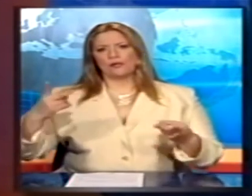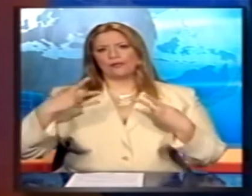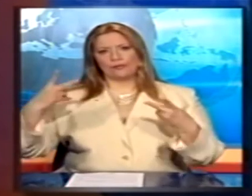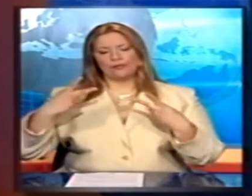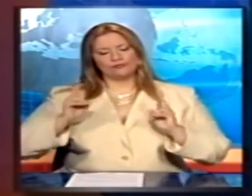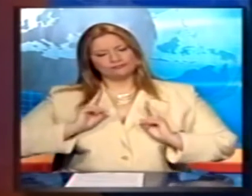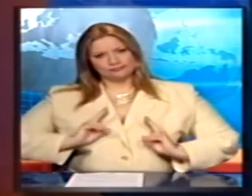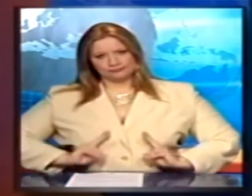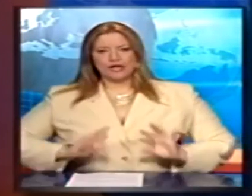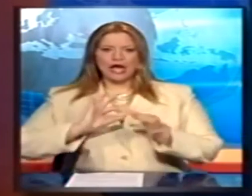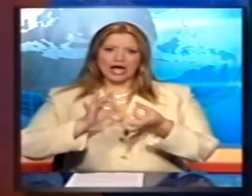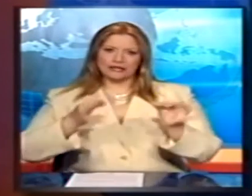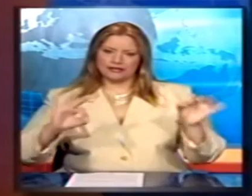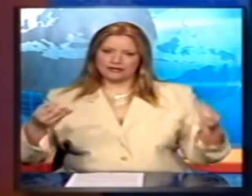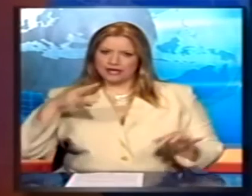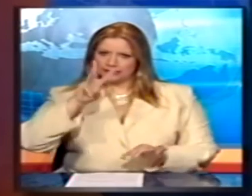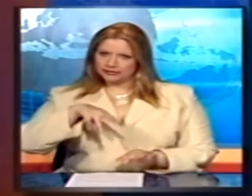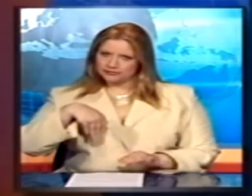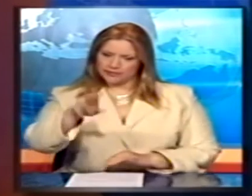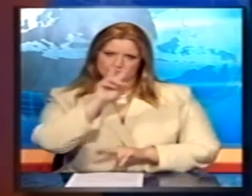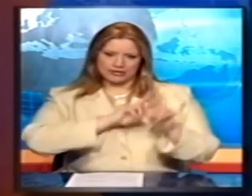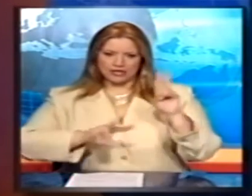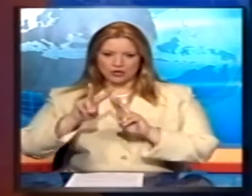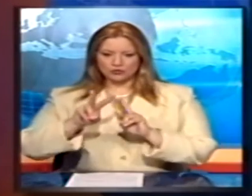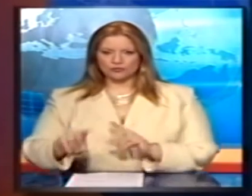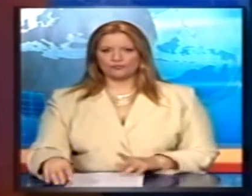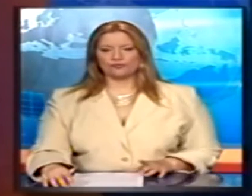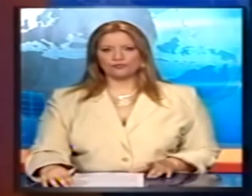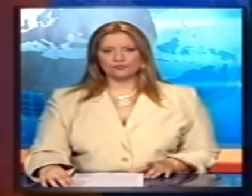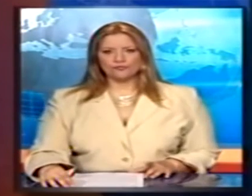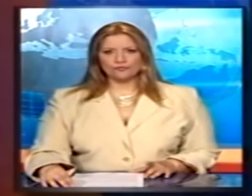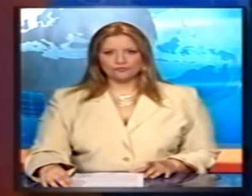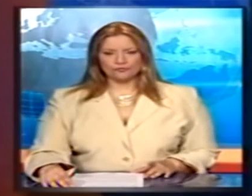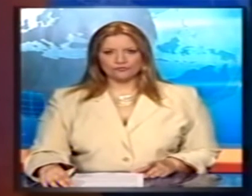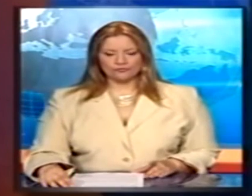μια ανάσα δροσιάς Αναλυτικά η πρόγνωση για το τριήμερο από τον μετρολόγο του σταθμού Σπύρο Λινάρδο